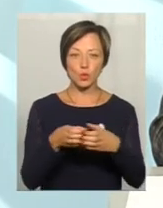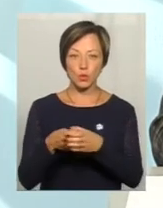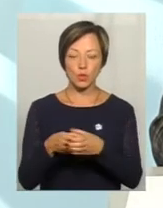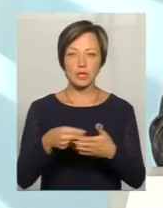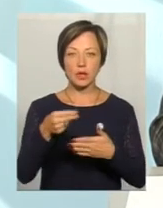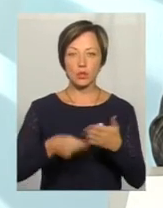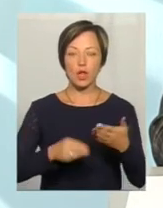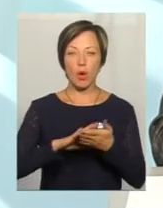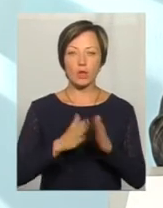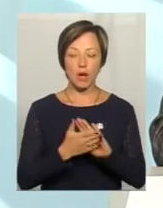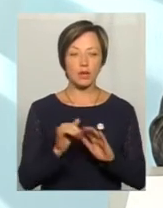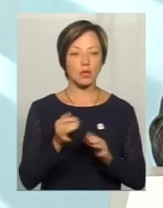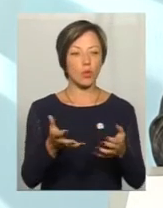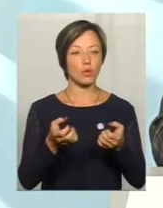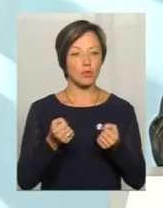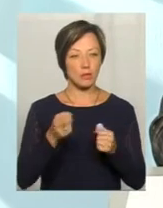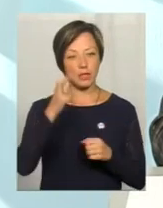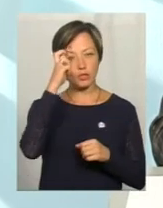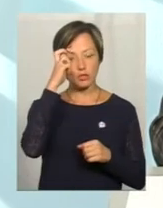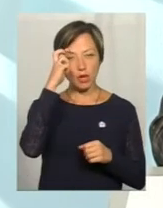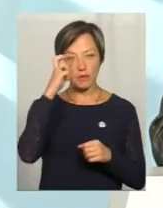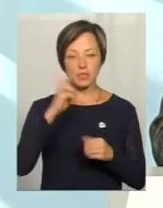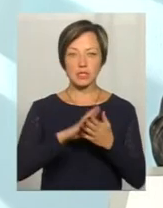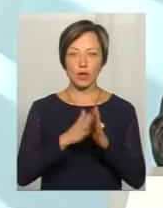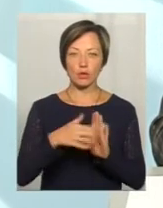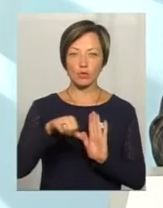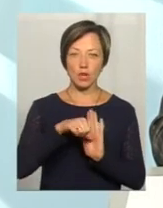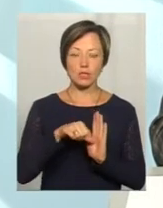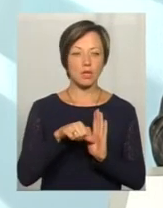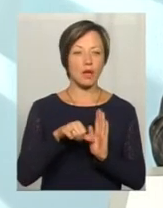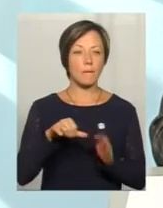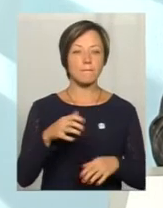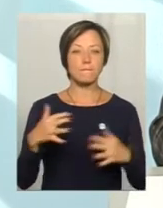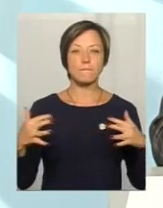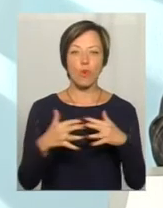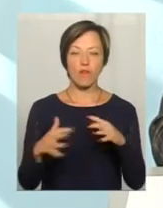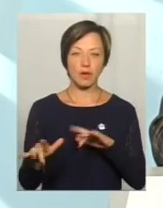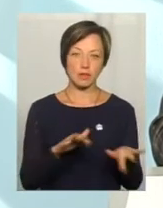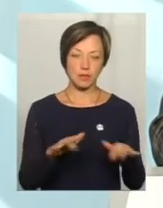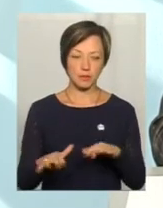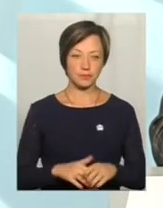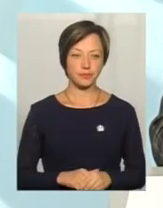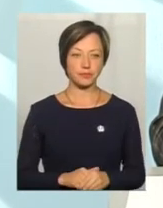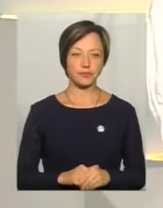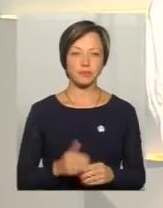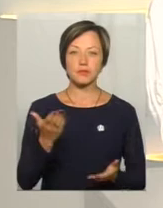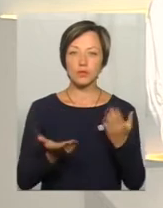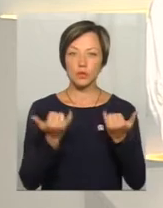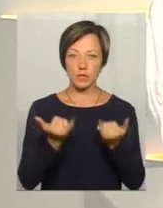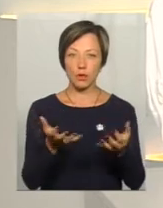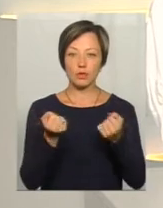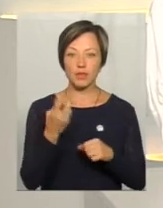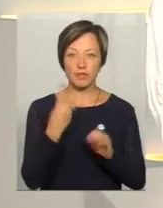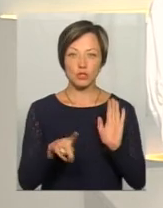заключили контракти і отримали державний статус учасника бойових дій. Якщо зараз отримали вже 26,